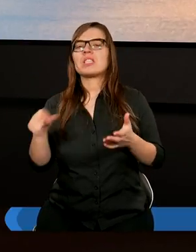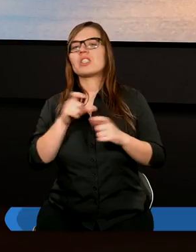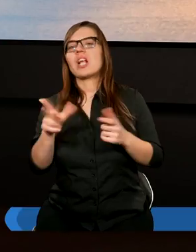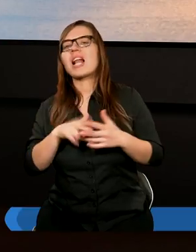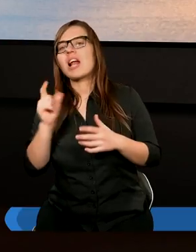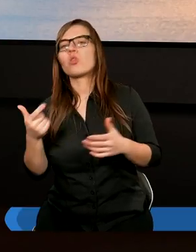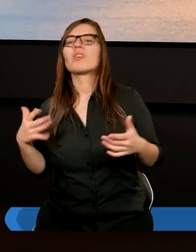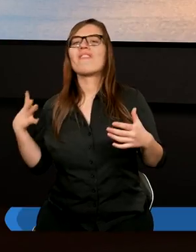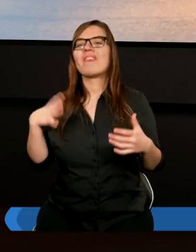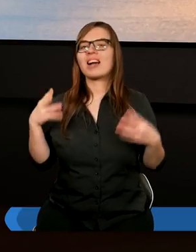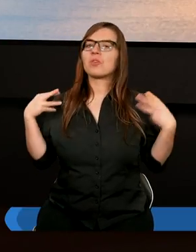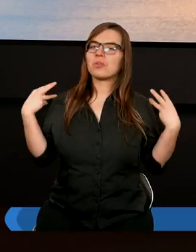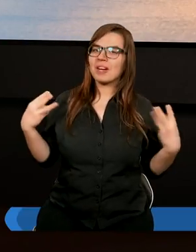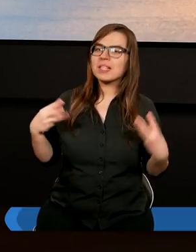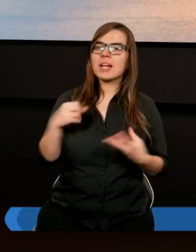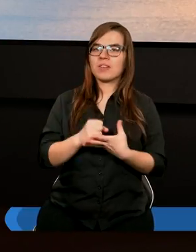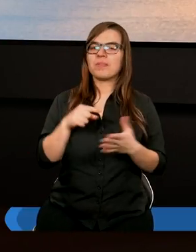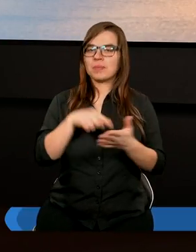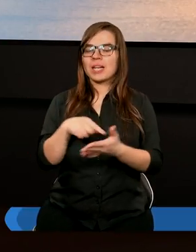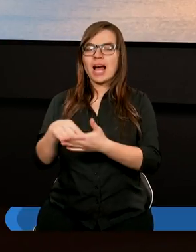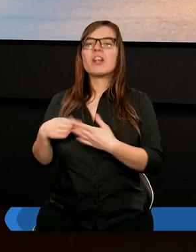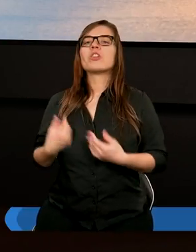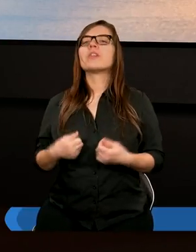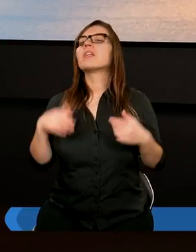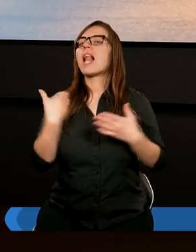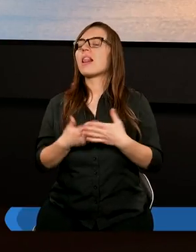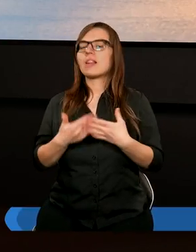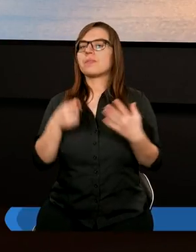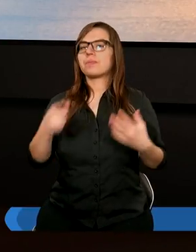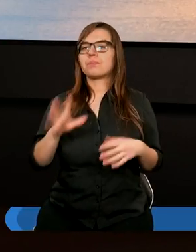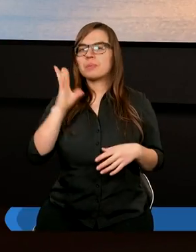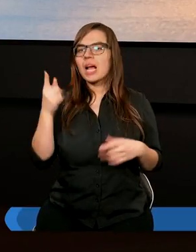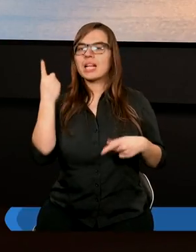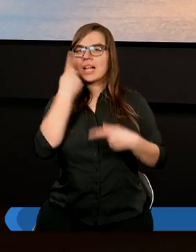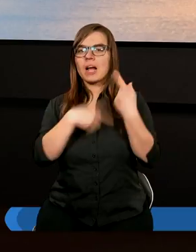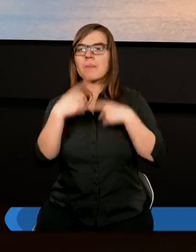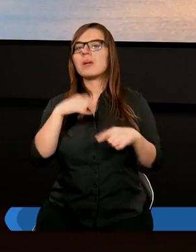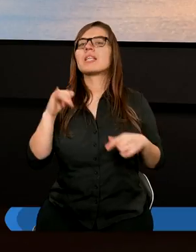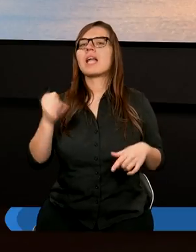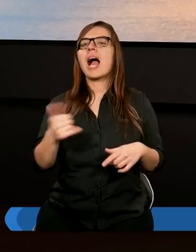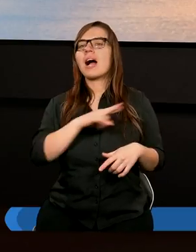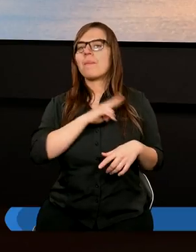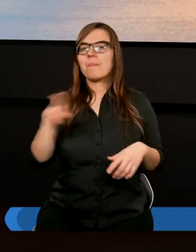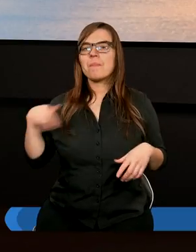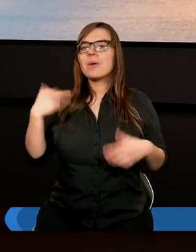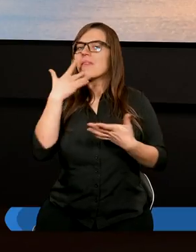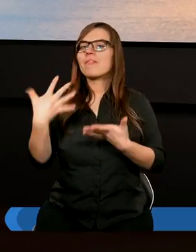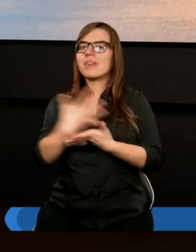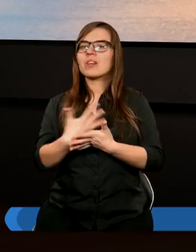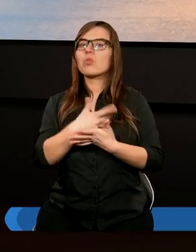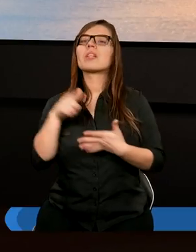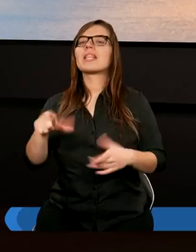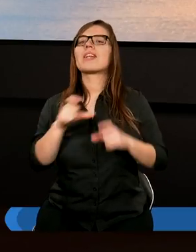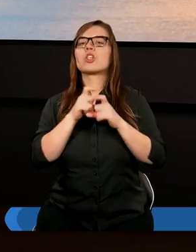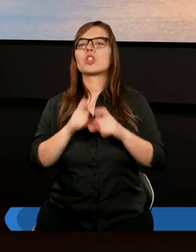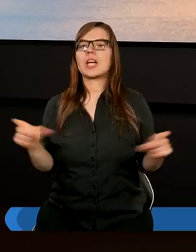wartościowego. I dlatego też tu jest ta myśl, jak my wykorzystujemy